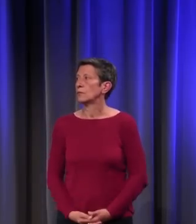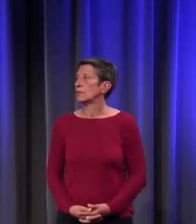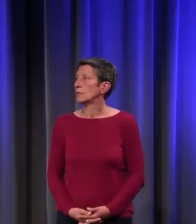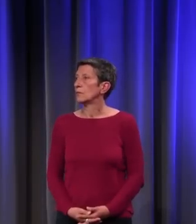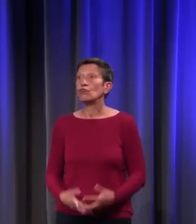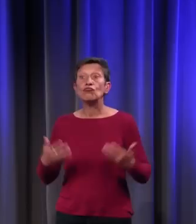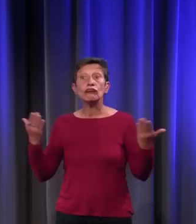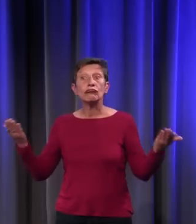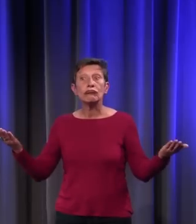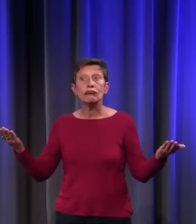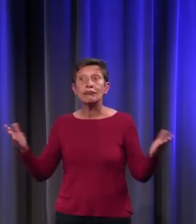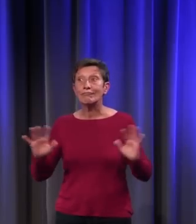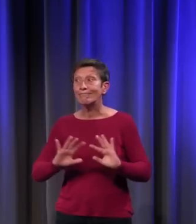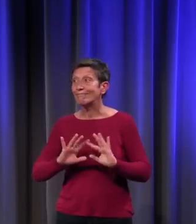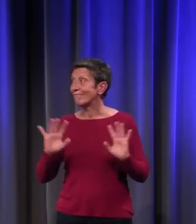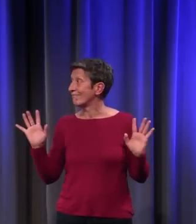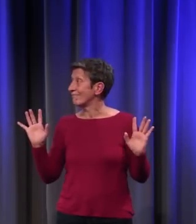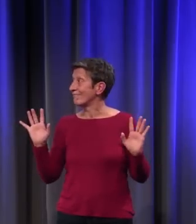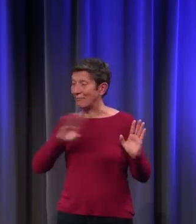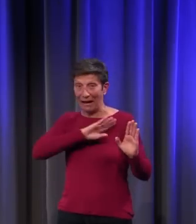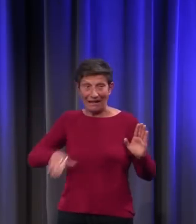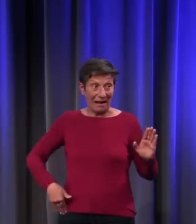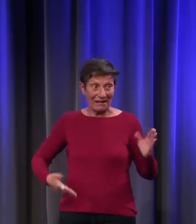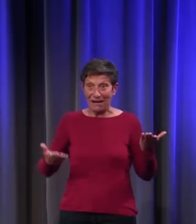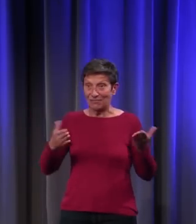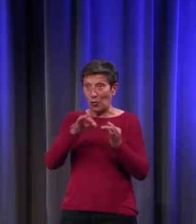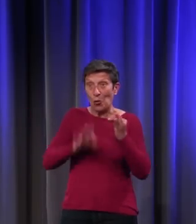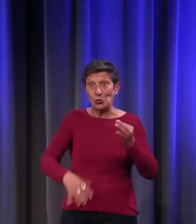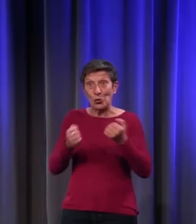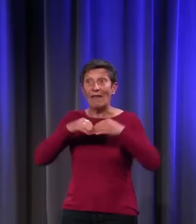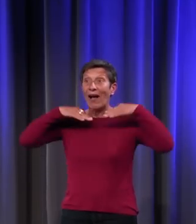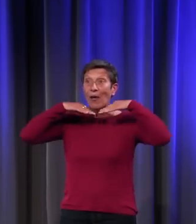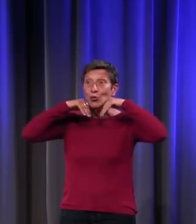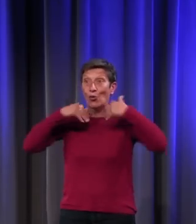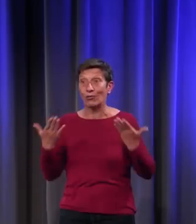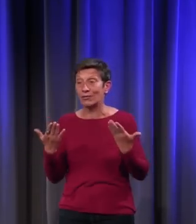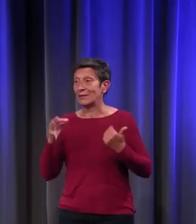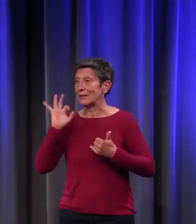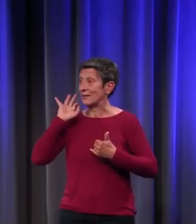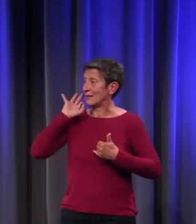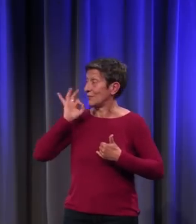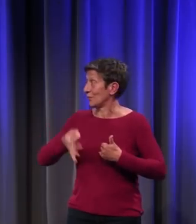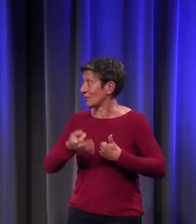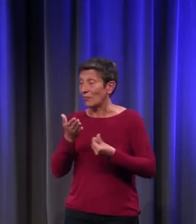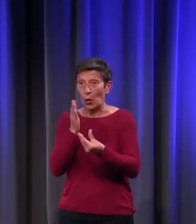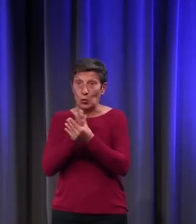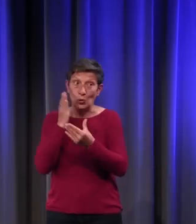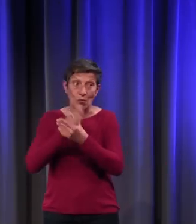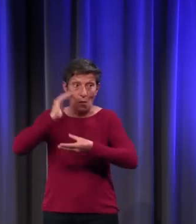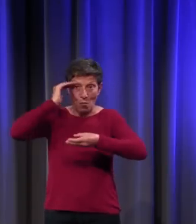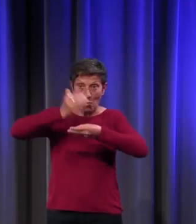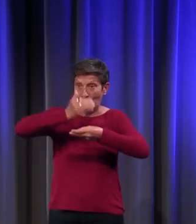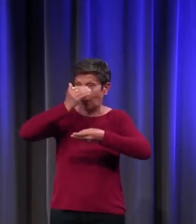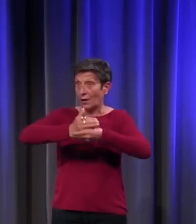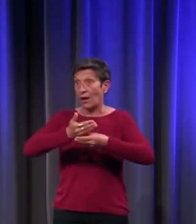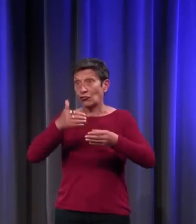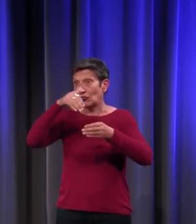Voilà, on termine avec le cochon, qui est un animal vedette des documents pour le Moyen Âge. On en